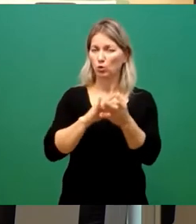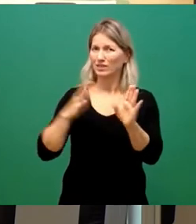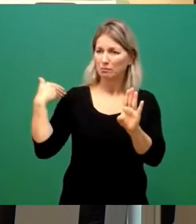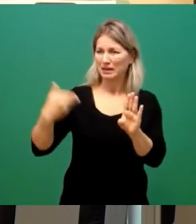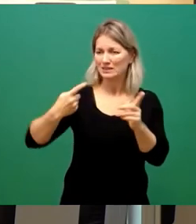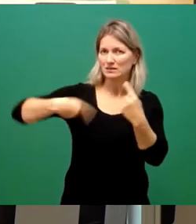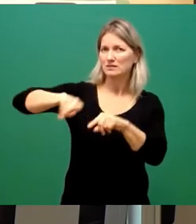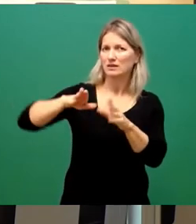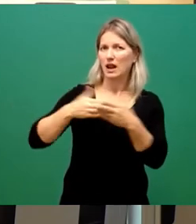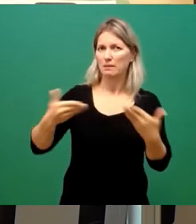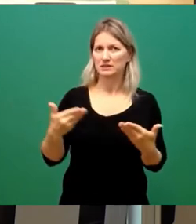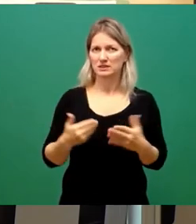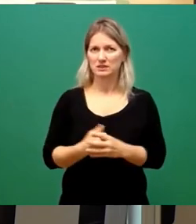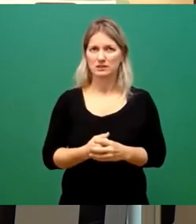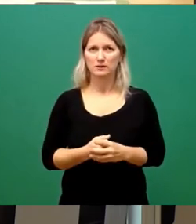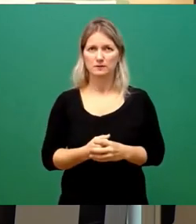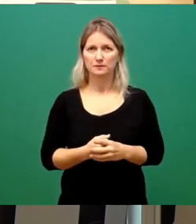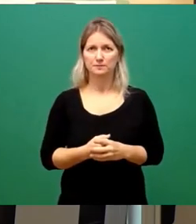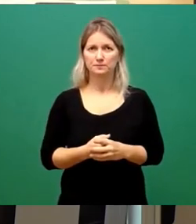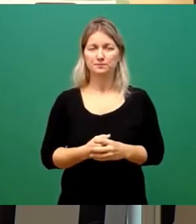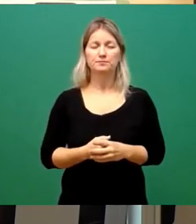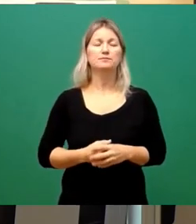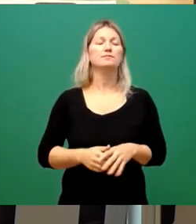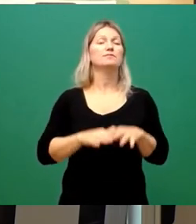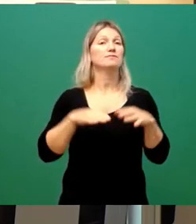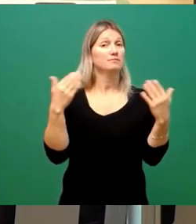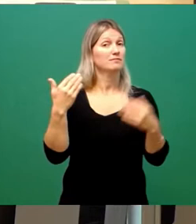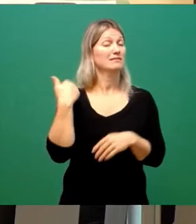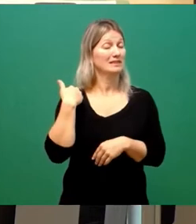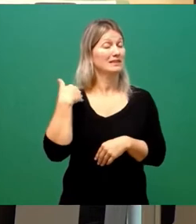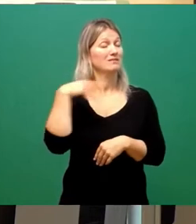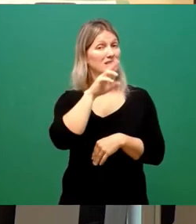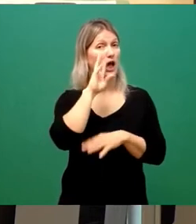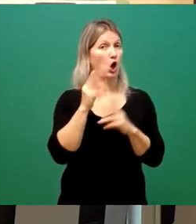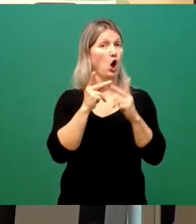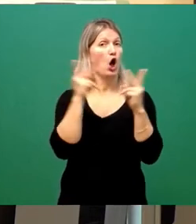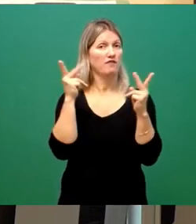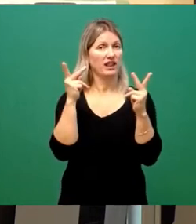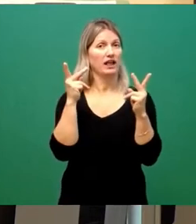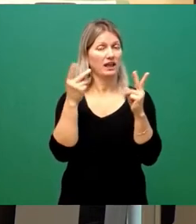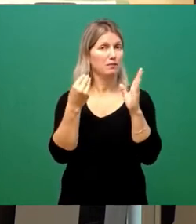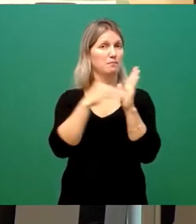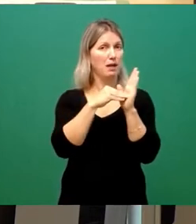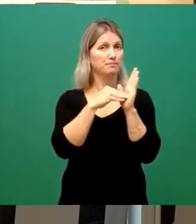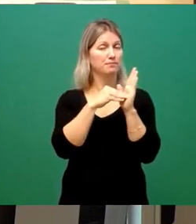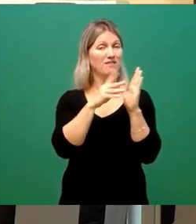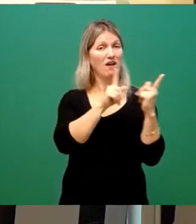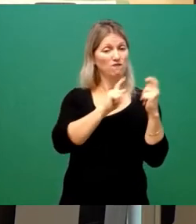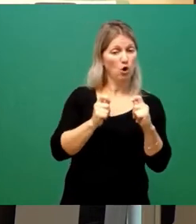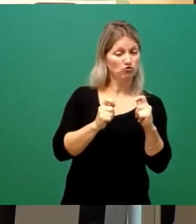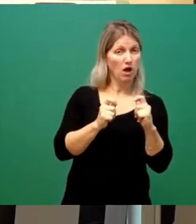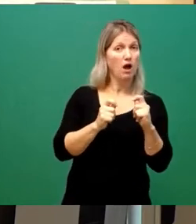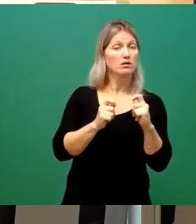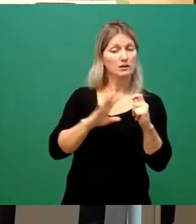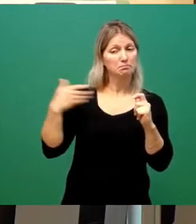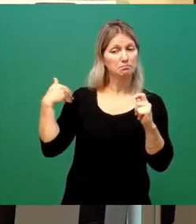Wohlwissend, und das hat er auch öffentlich gemacht, dass dieser Vorschlag eine Zusammenfassung aller Diskussionsstände bisher